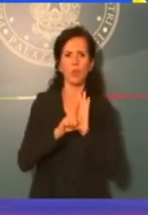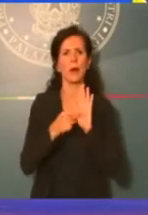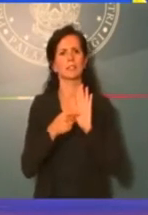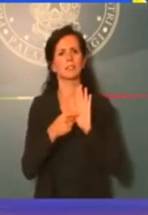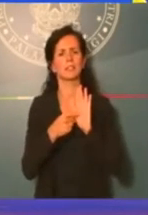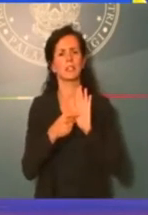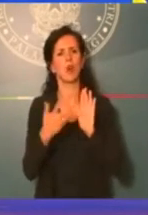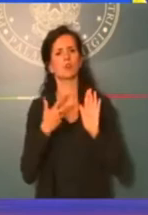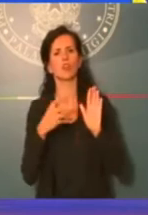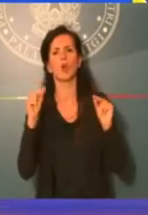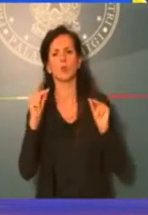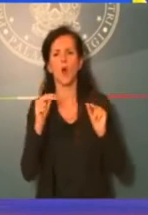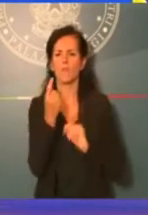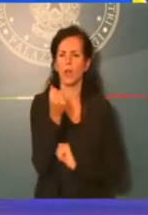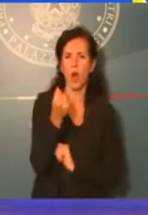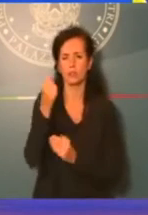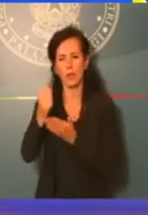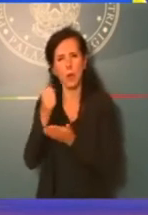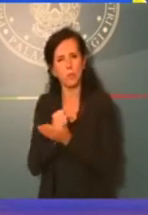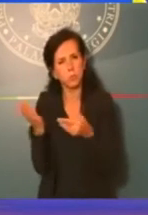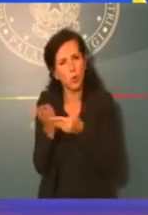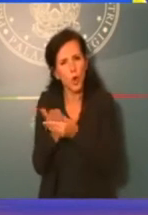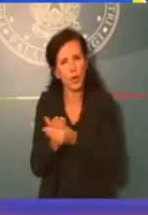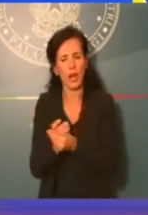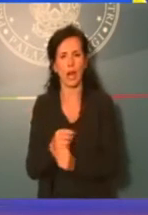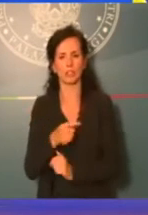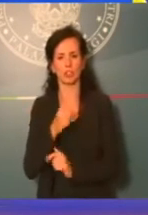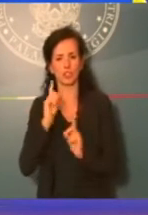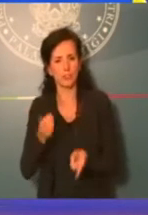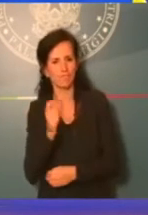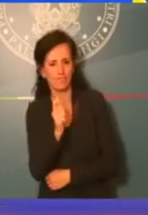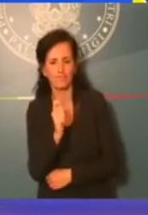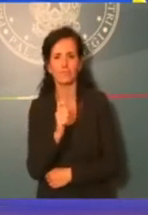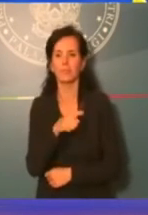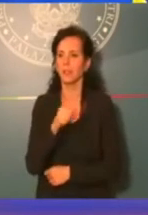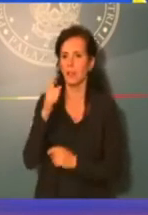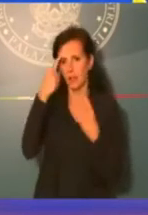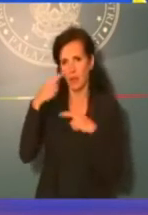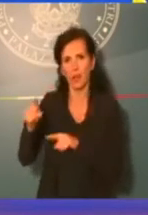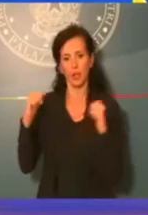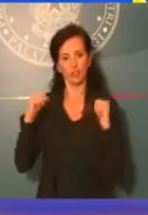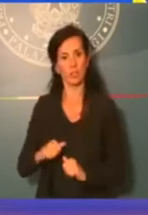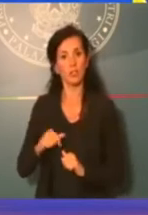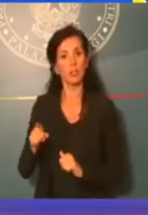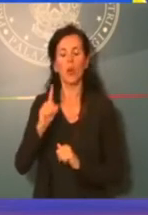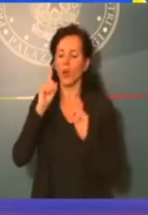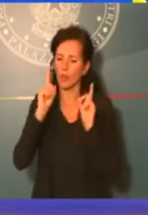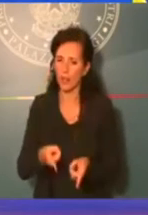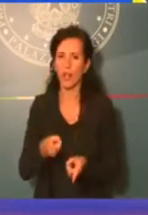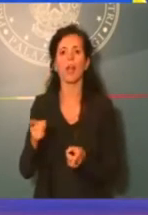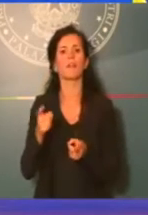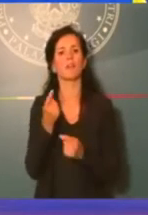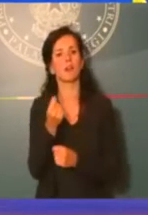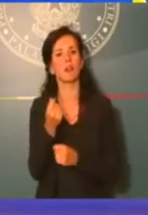costi burocratici, nuovi oneri regolatori ai cittadini, deve essere compensato dall